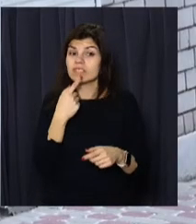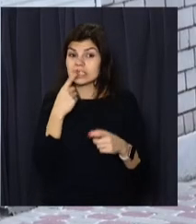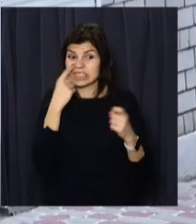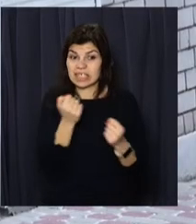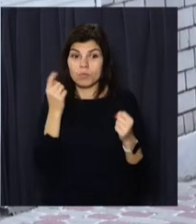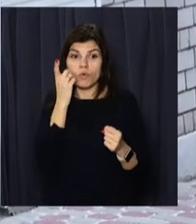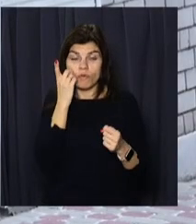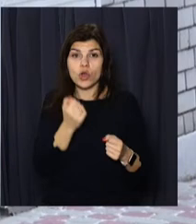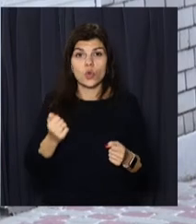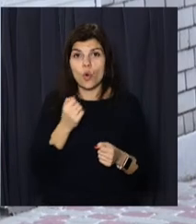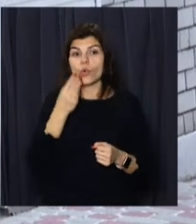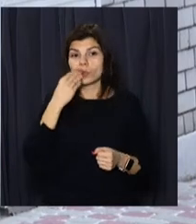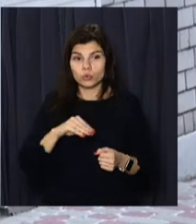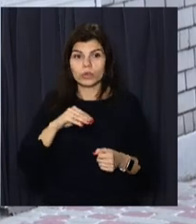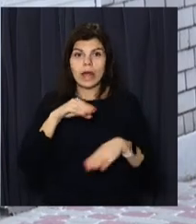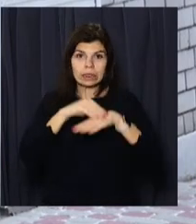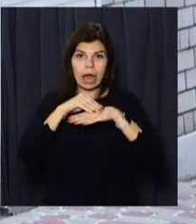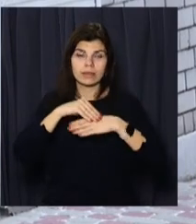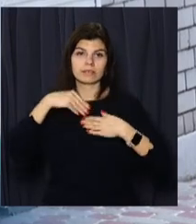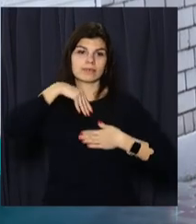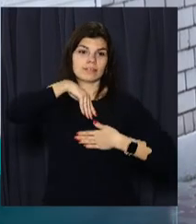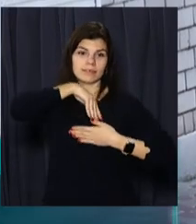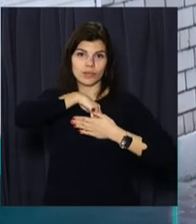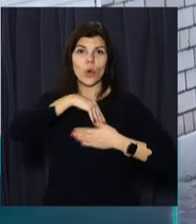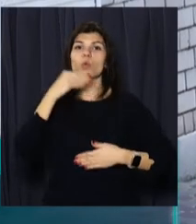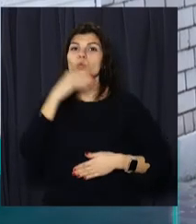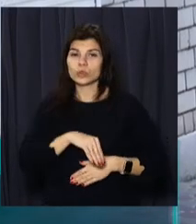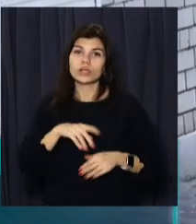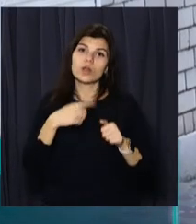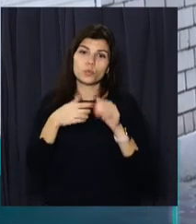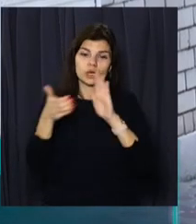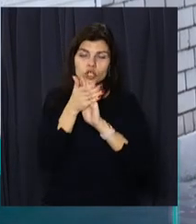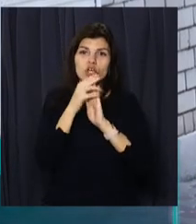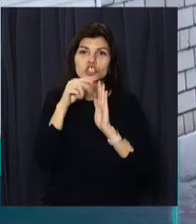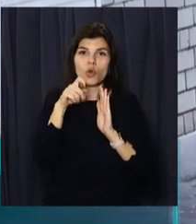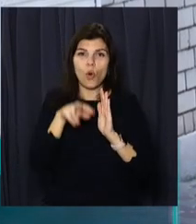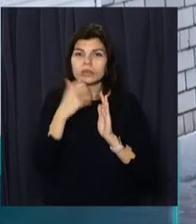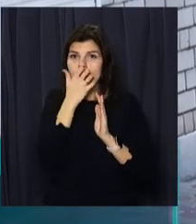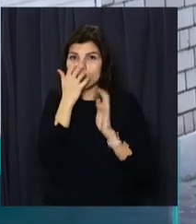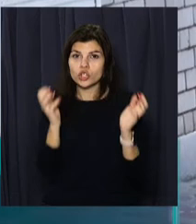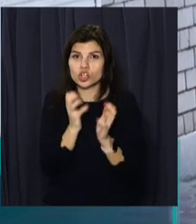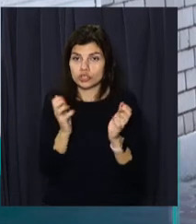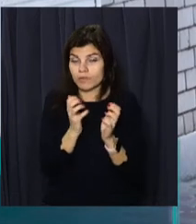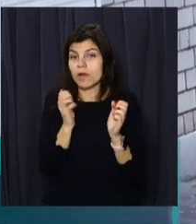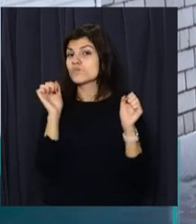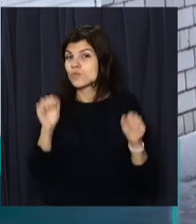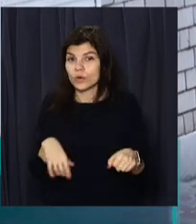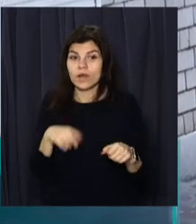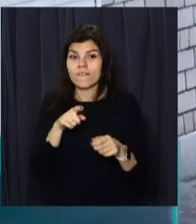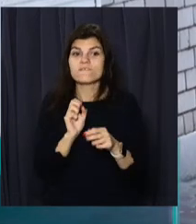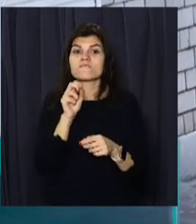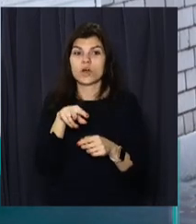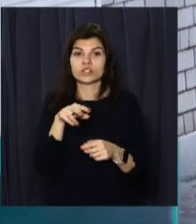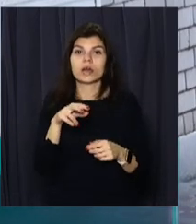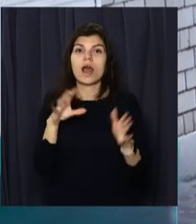носити телефон ближче до тіла. Купити чохол, який утримуватиме тепло вашого девайсу. Вімкнути